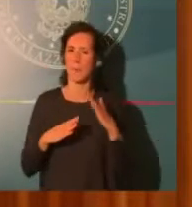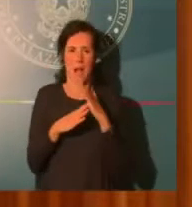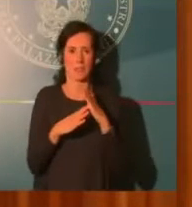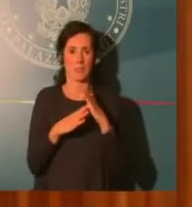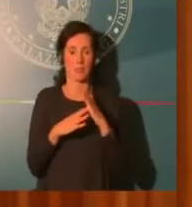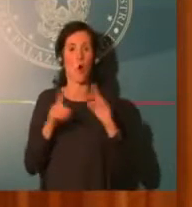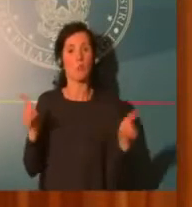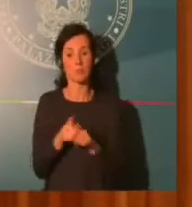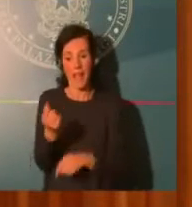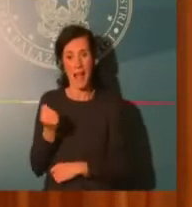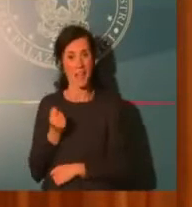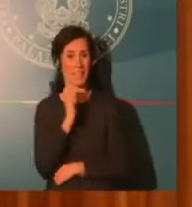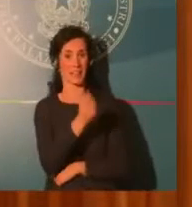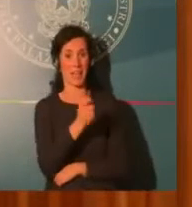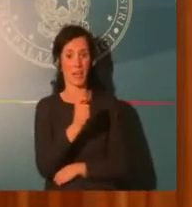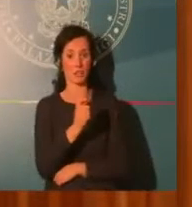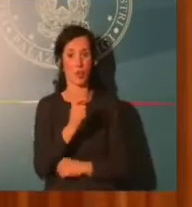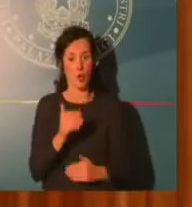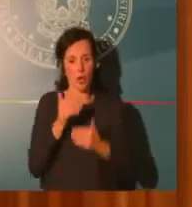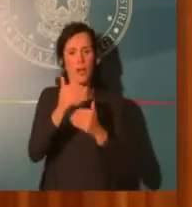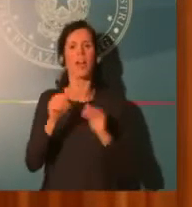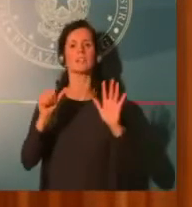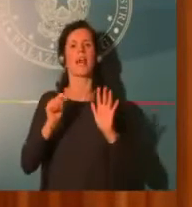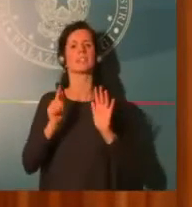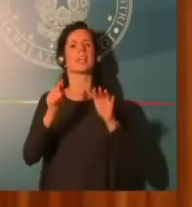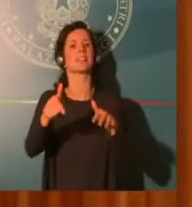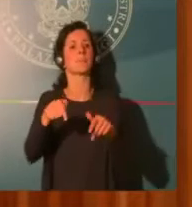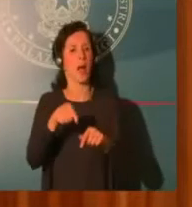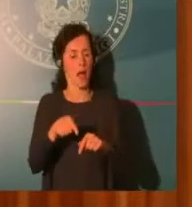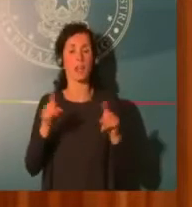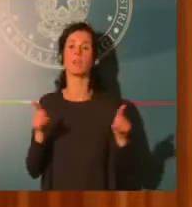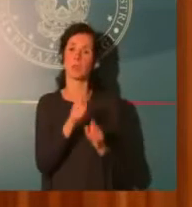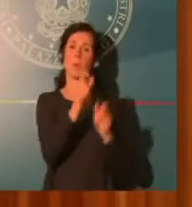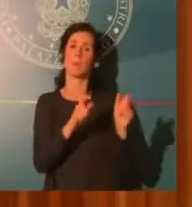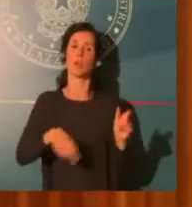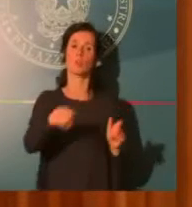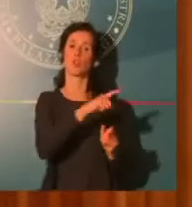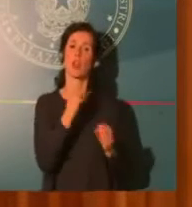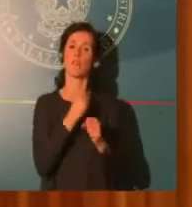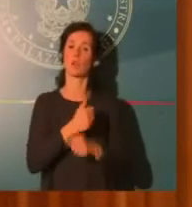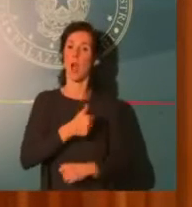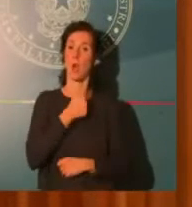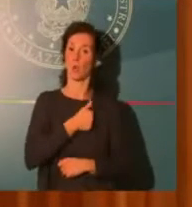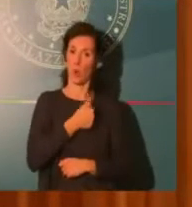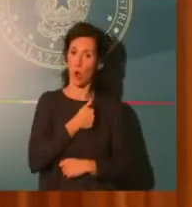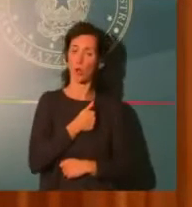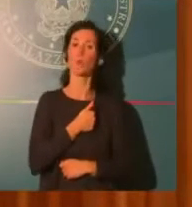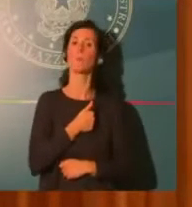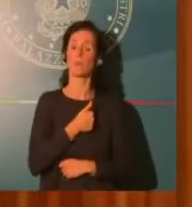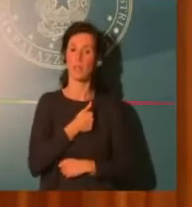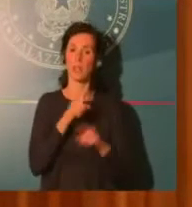attività coinvolte direttamente da questo DPCM, ovviamente per tutte le categorie.